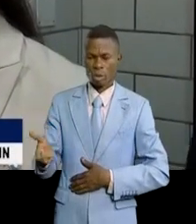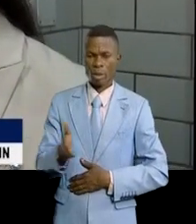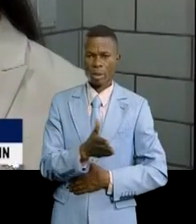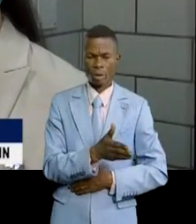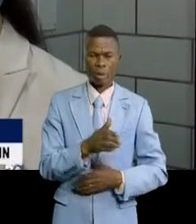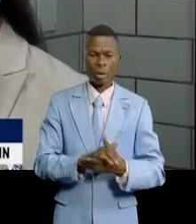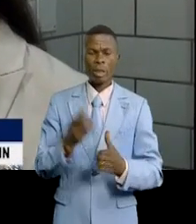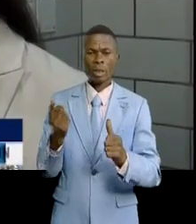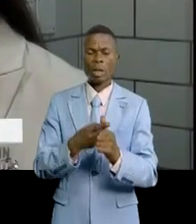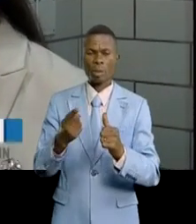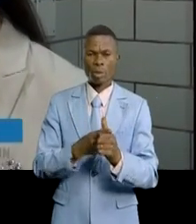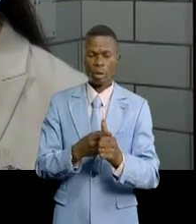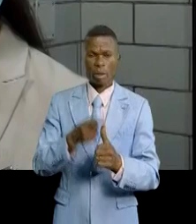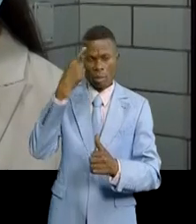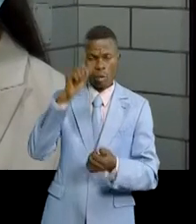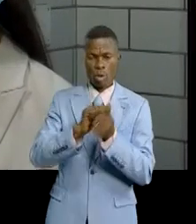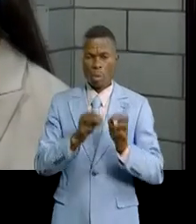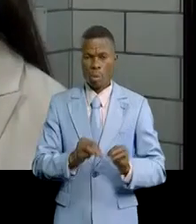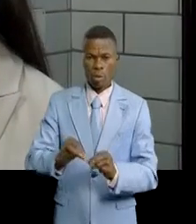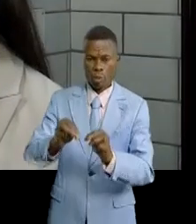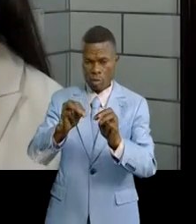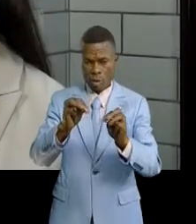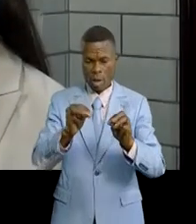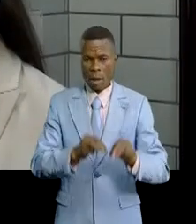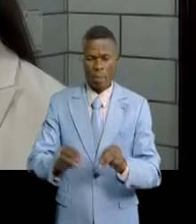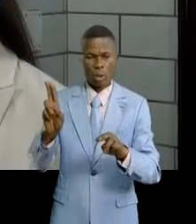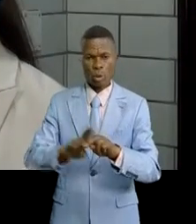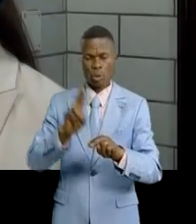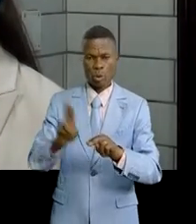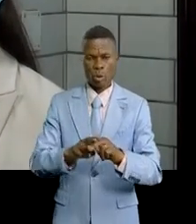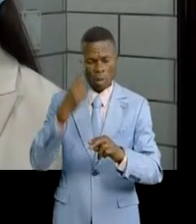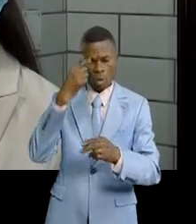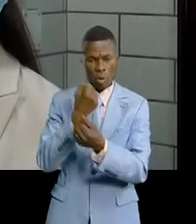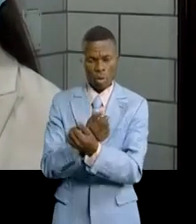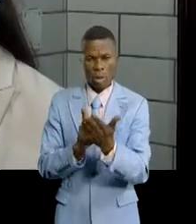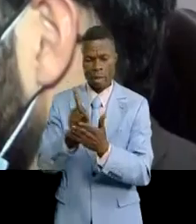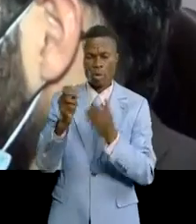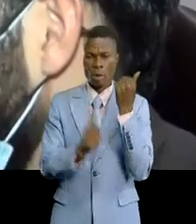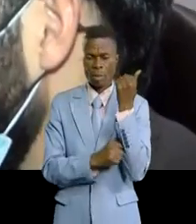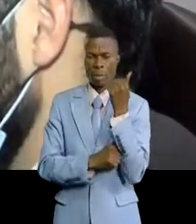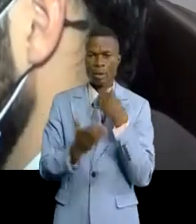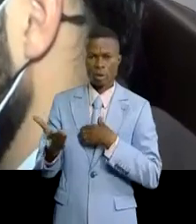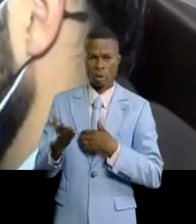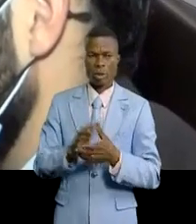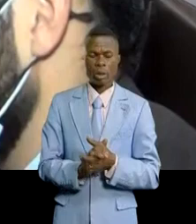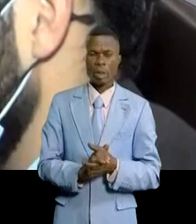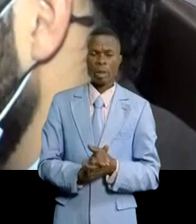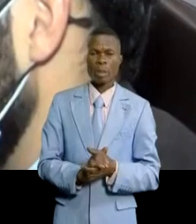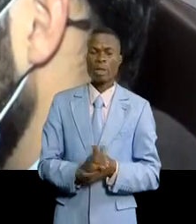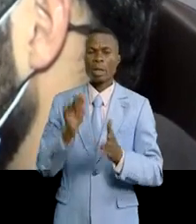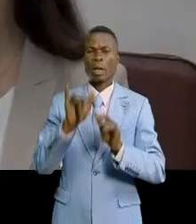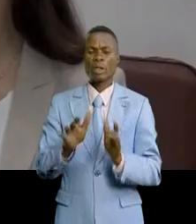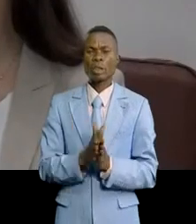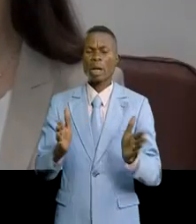Et particulièrement autour de méthodes devront être utilisées pour respecter les droits humains. Lisa Peterson a fait savoir